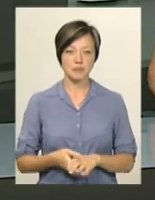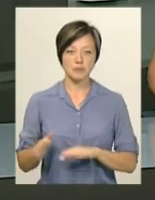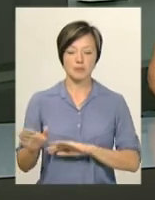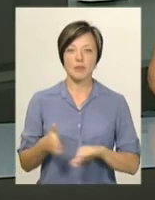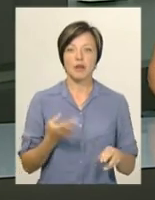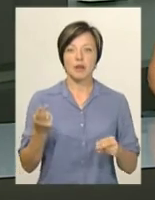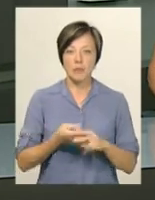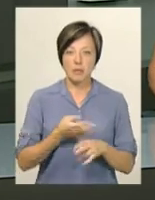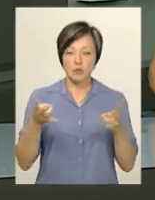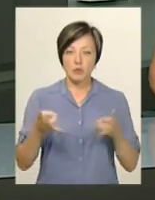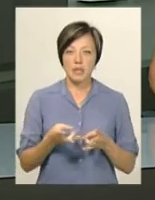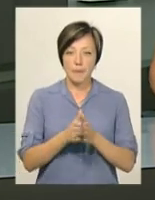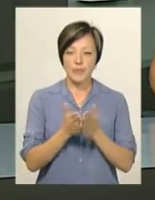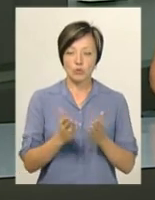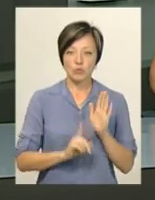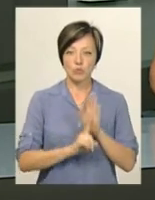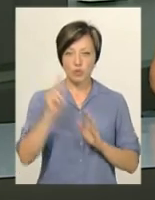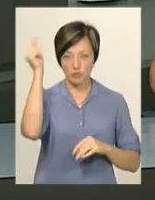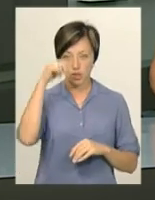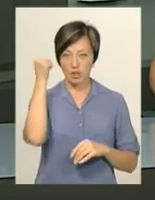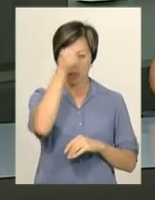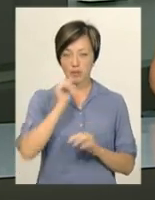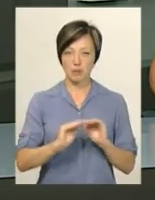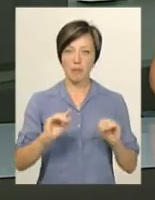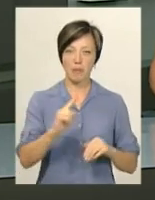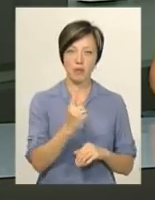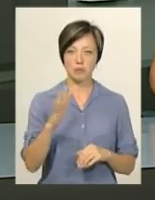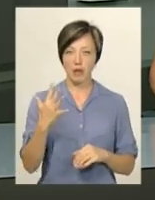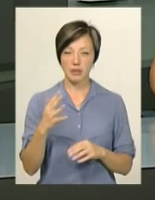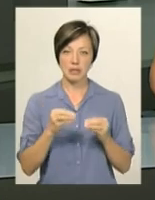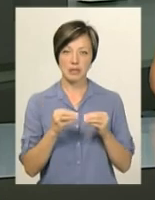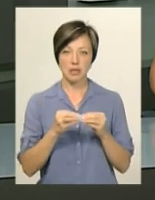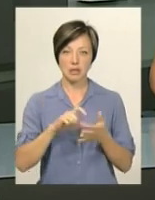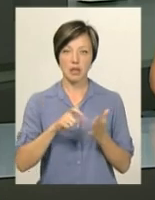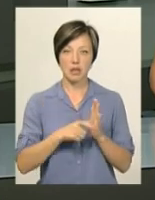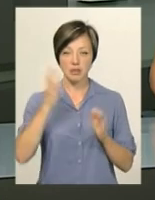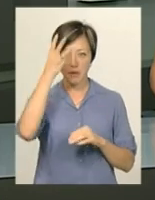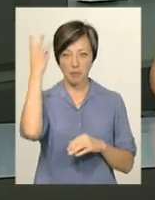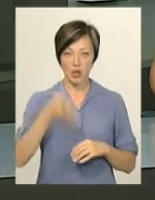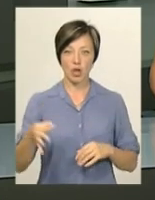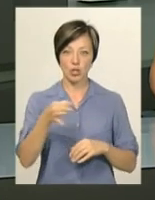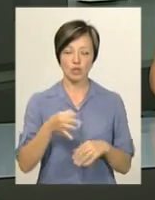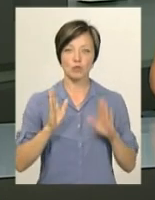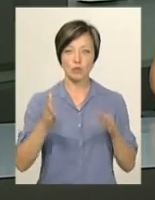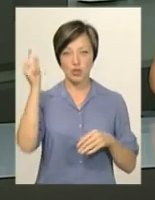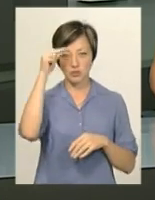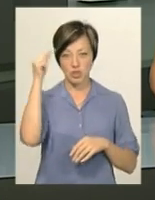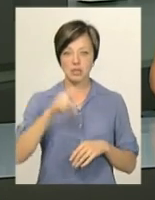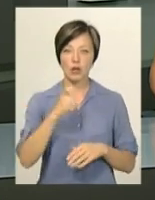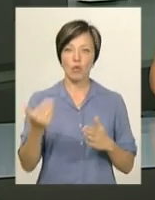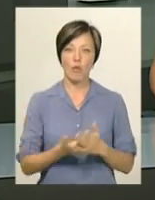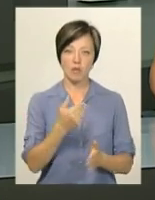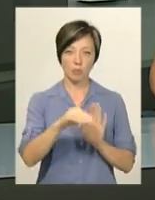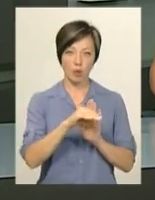Без необхідних підручників розпочнуть навчальний рік учні перших, п'ятих та десятих класів Хмельниччини, які навчатимуться за